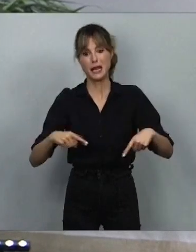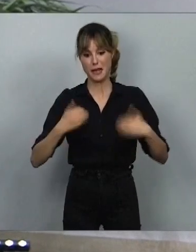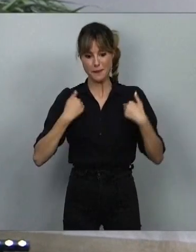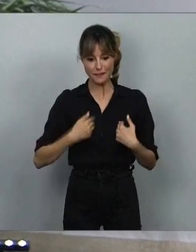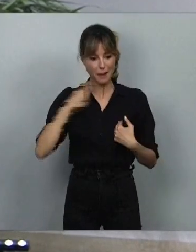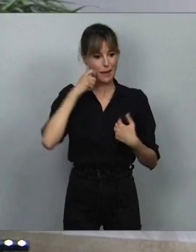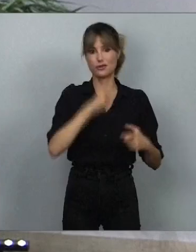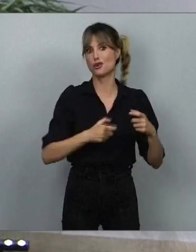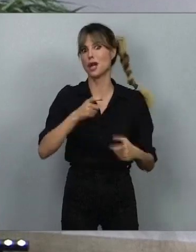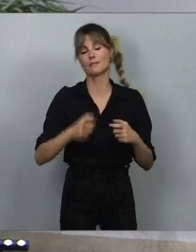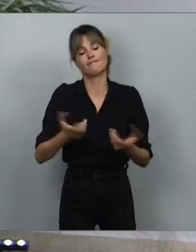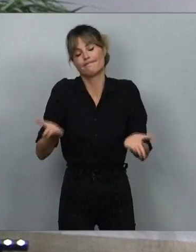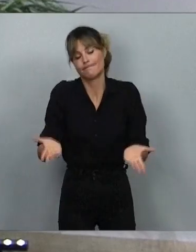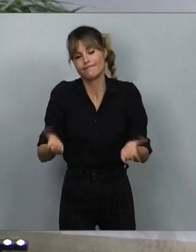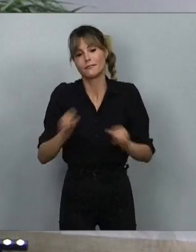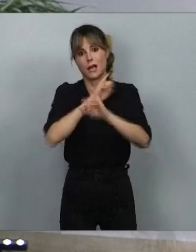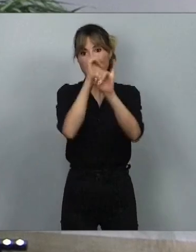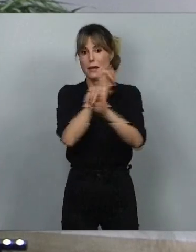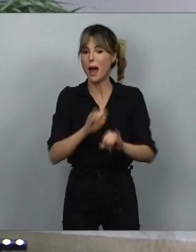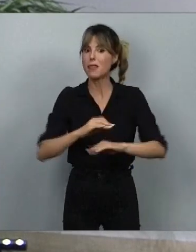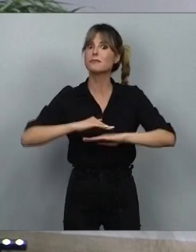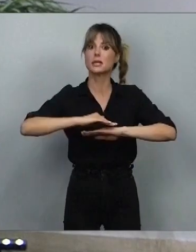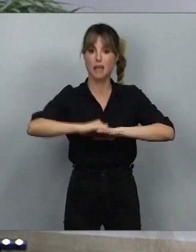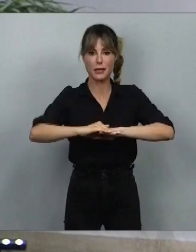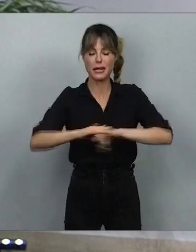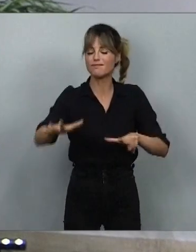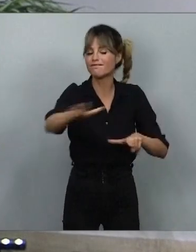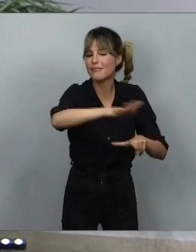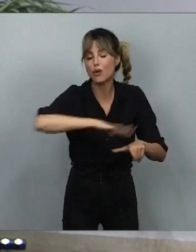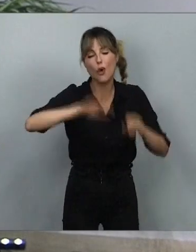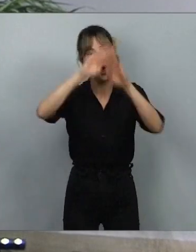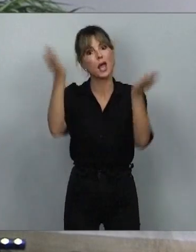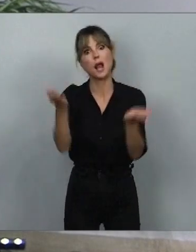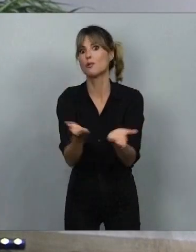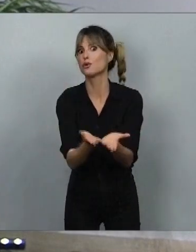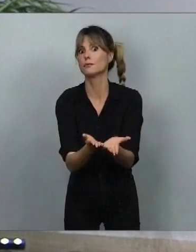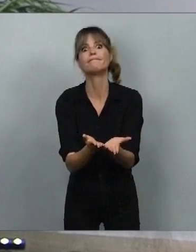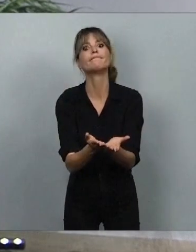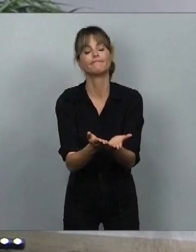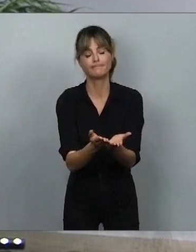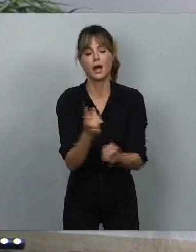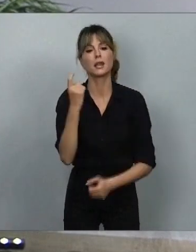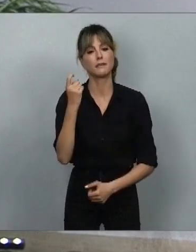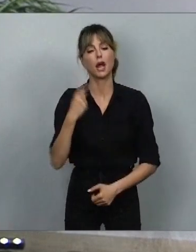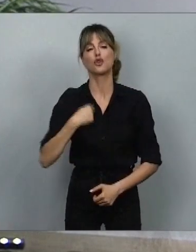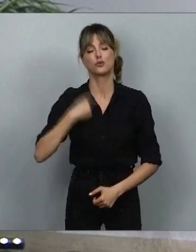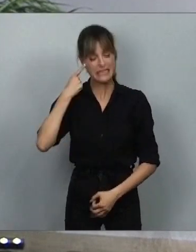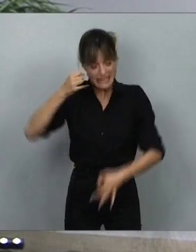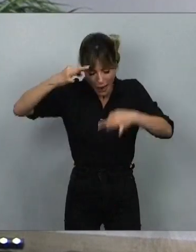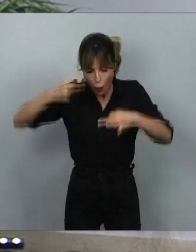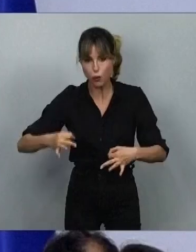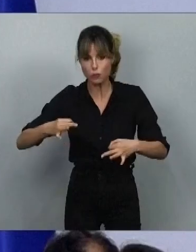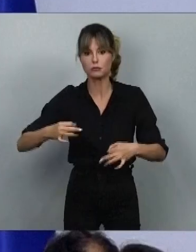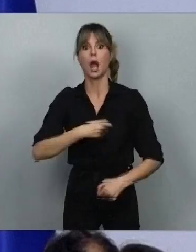وهي أن حل الدولتين هو الحل الوحيد لإنهاء هذا النزاع والحرب